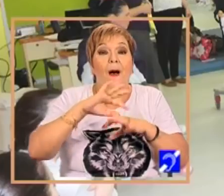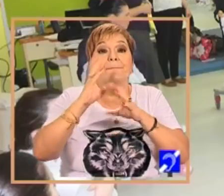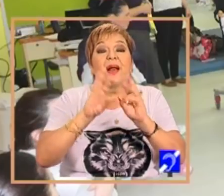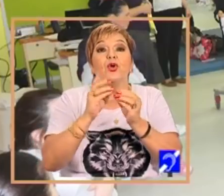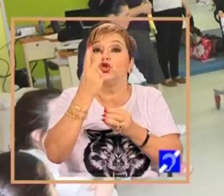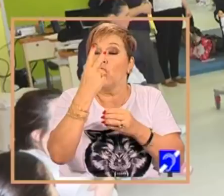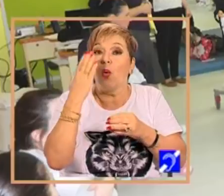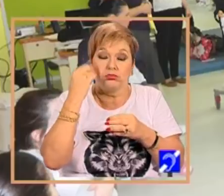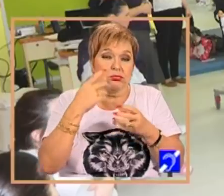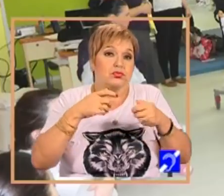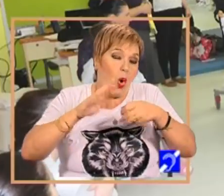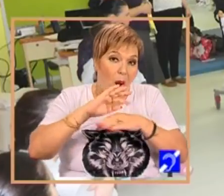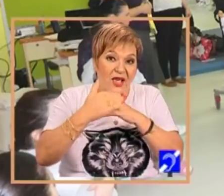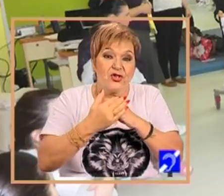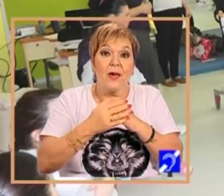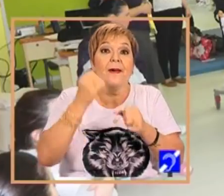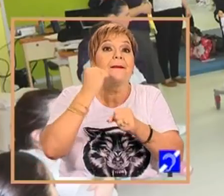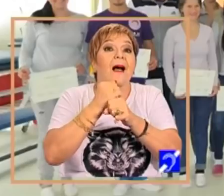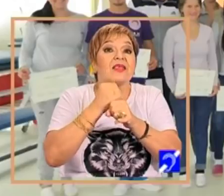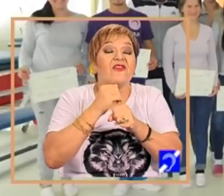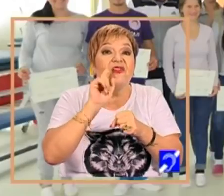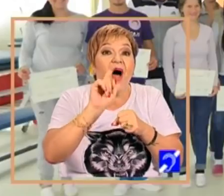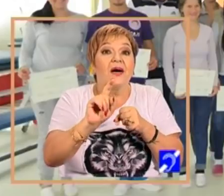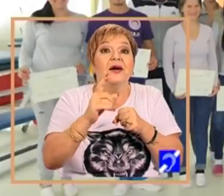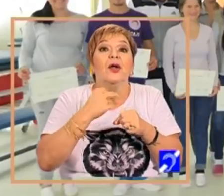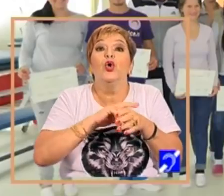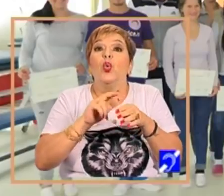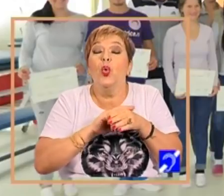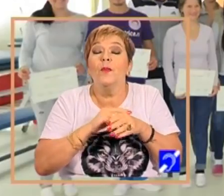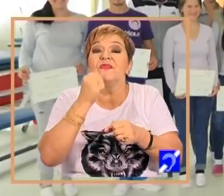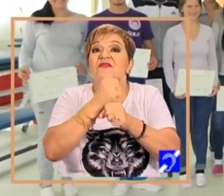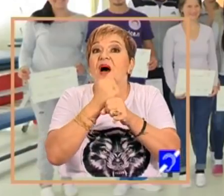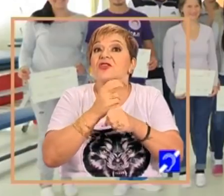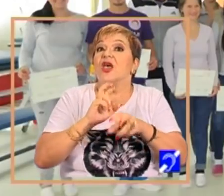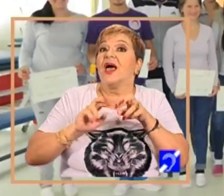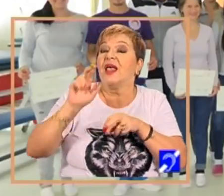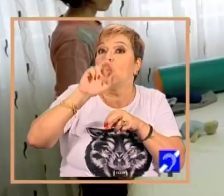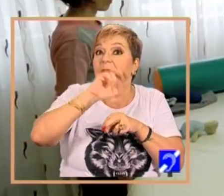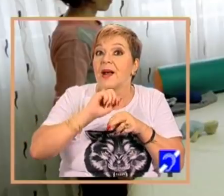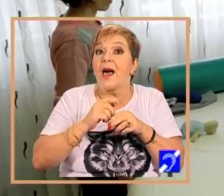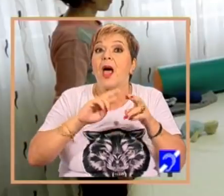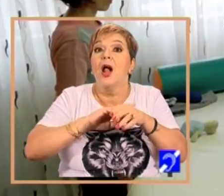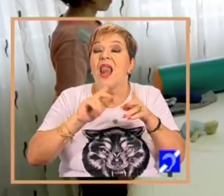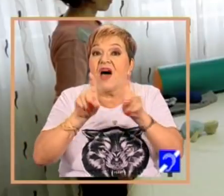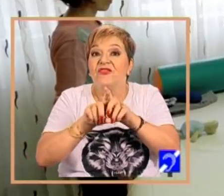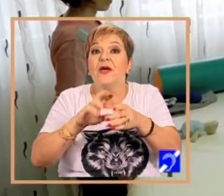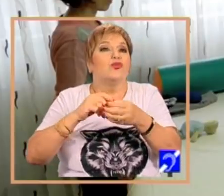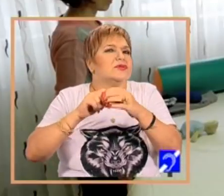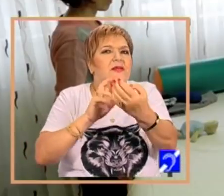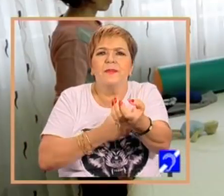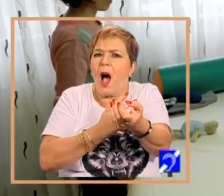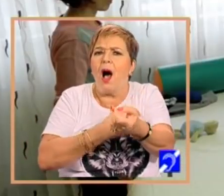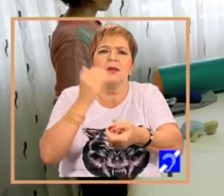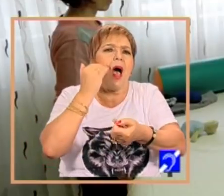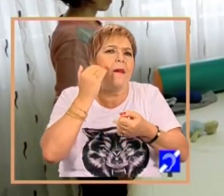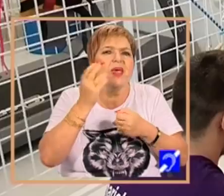a alinia practica terapeuților noștri cu ceea ce se întâmplă la această dată în Anglia, în Germania, în Statele